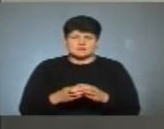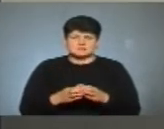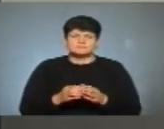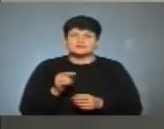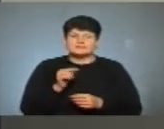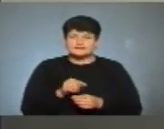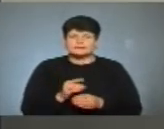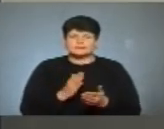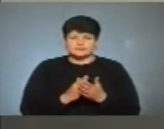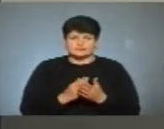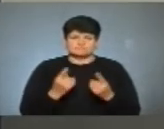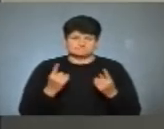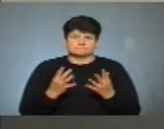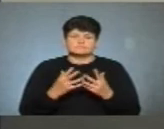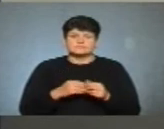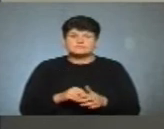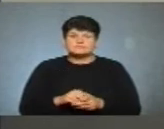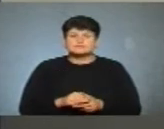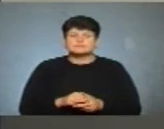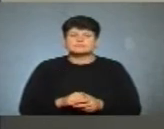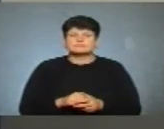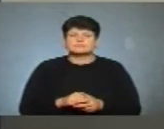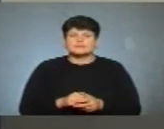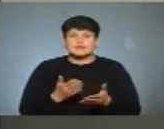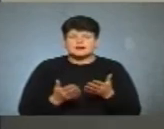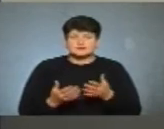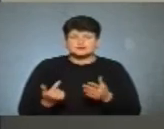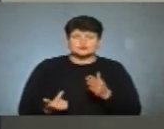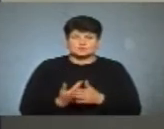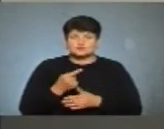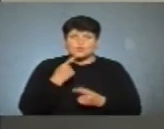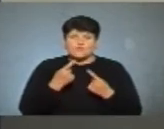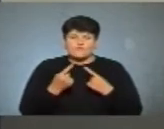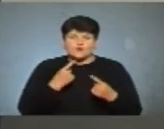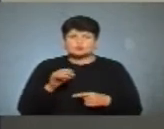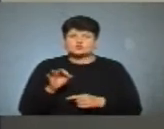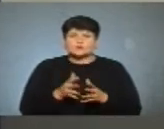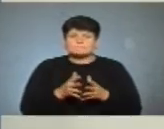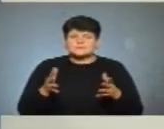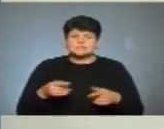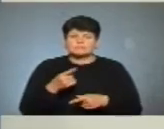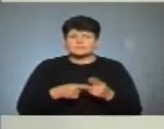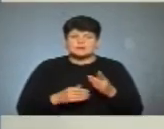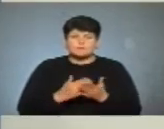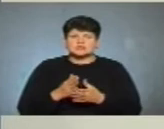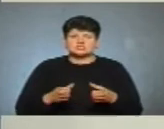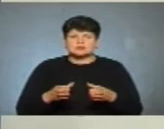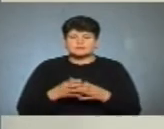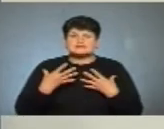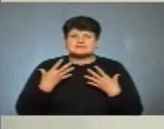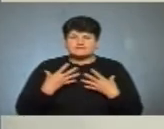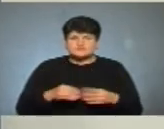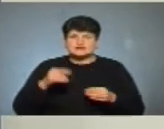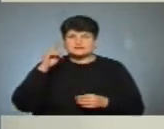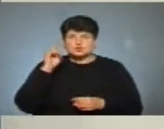є значна кількість. Але, знову таки, говоримо, що більша половина політичних партій – це нам відомі вже партії.